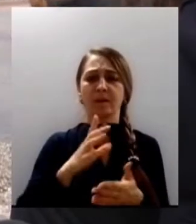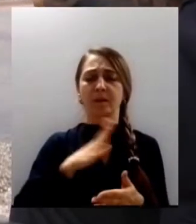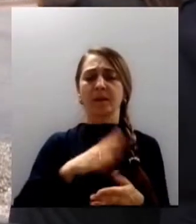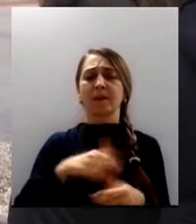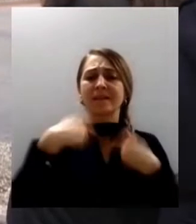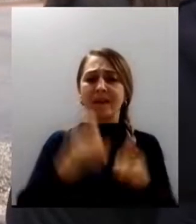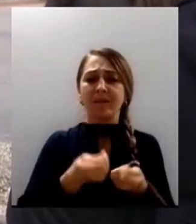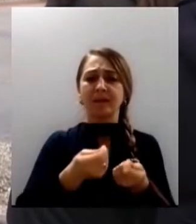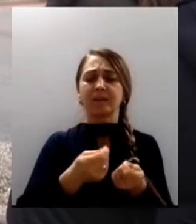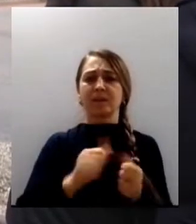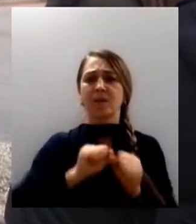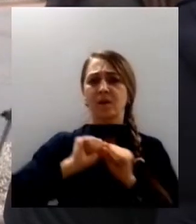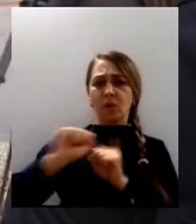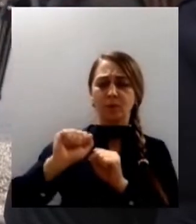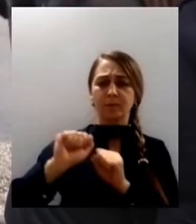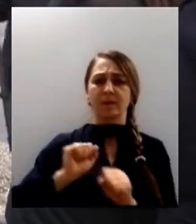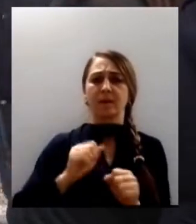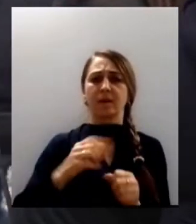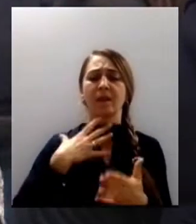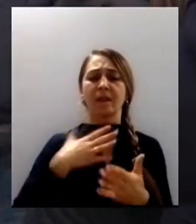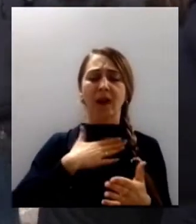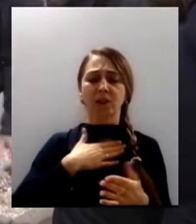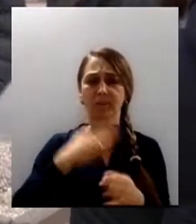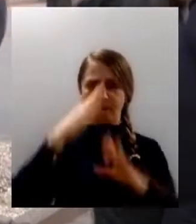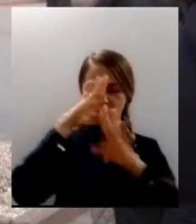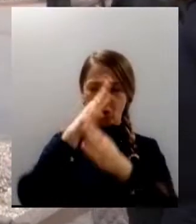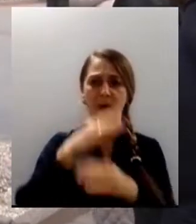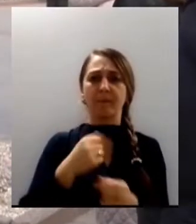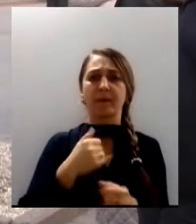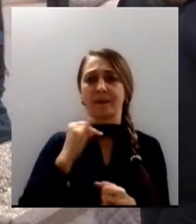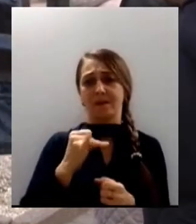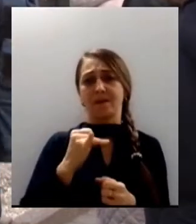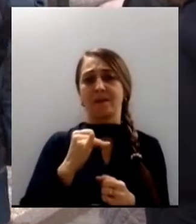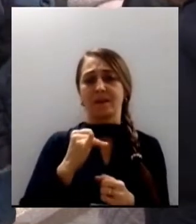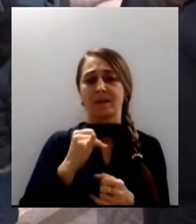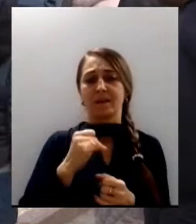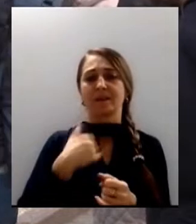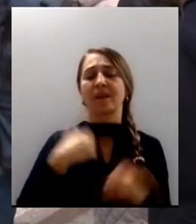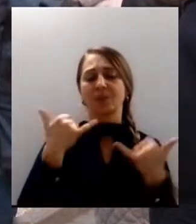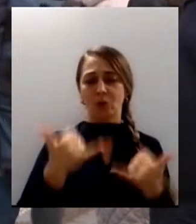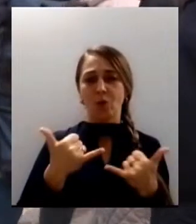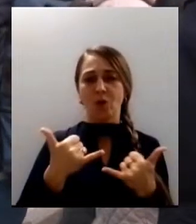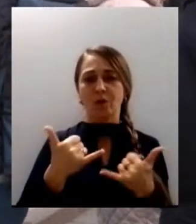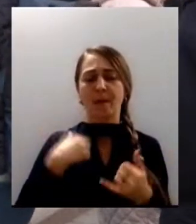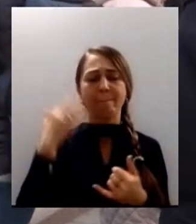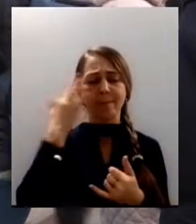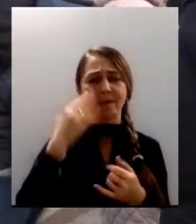нашим ворогам. І я сьогодні мрію тут зустрітимуся